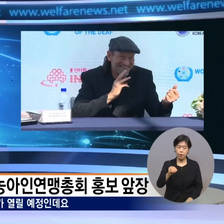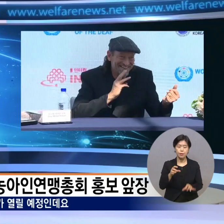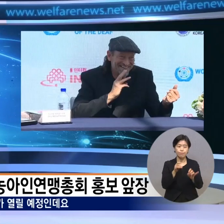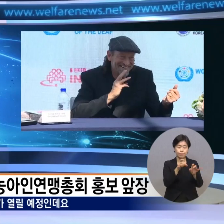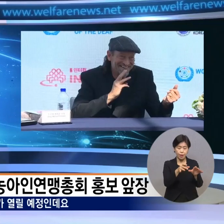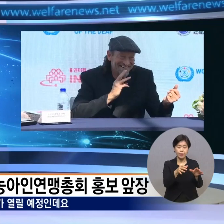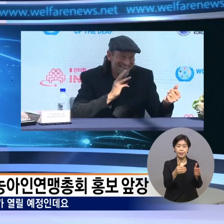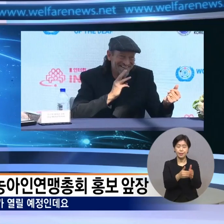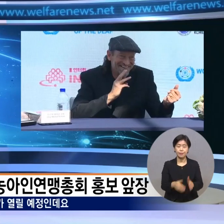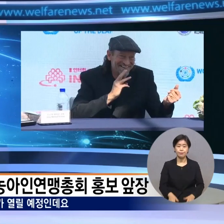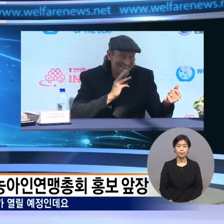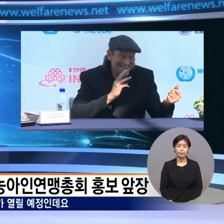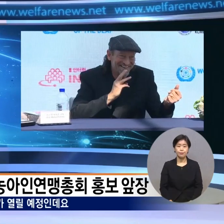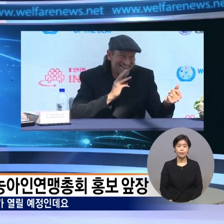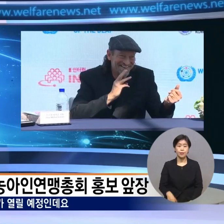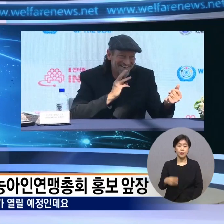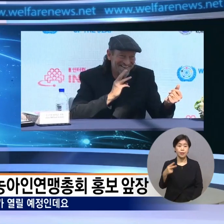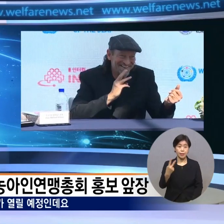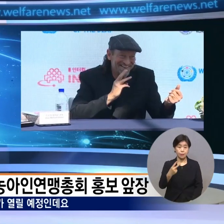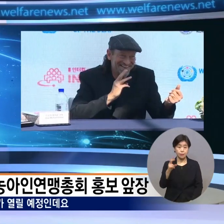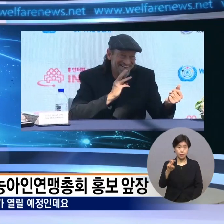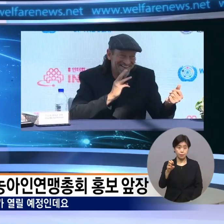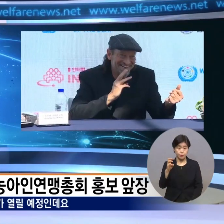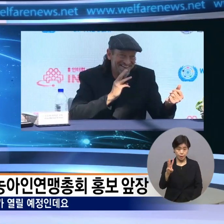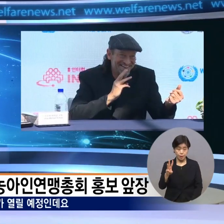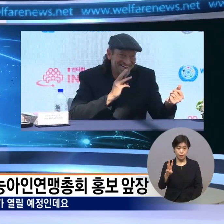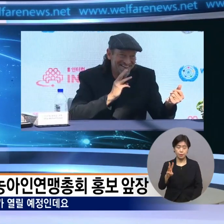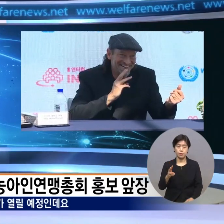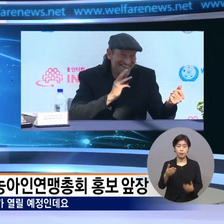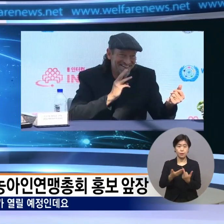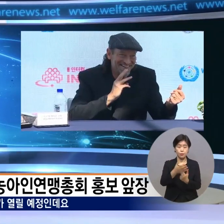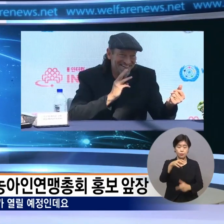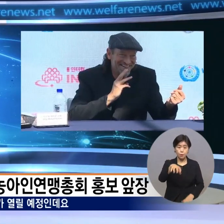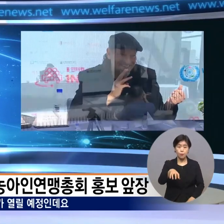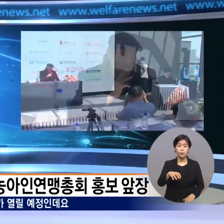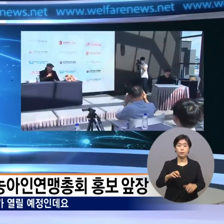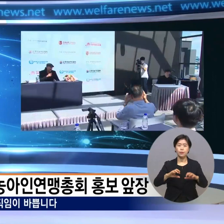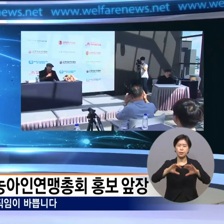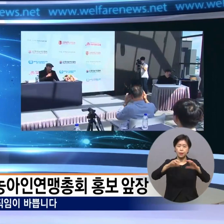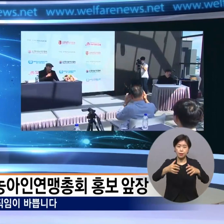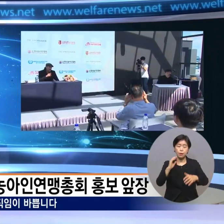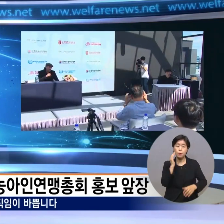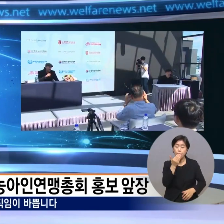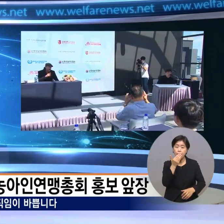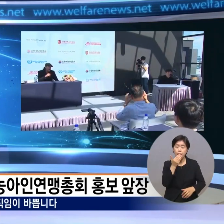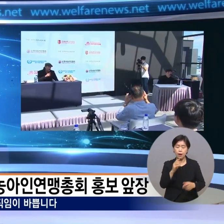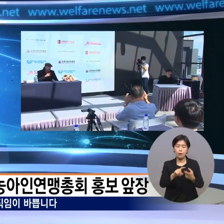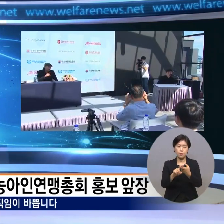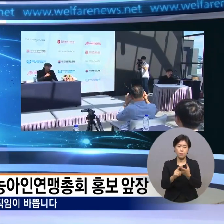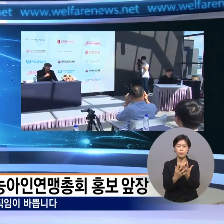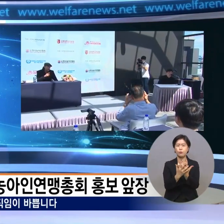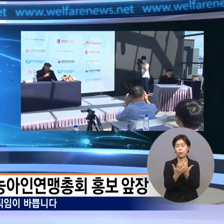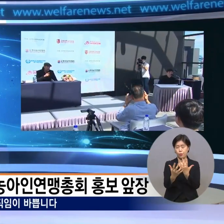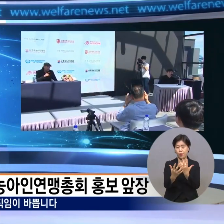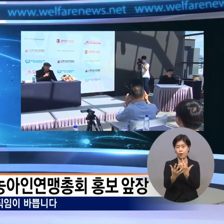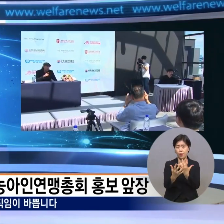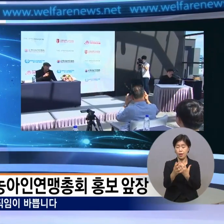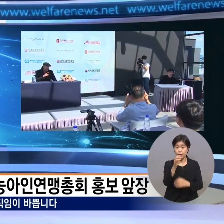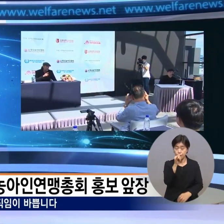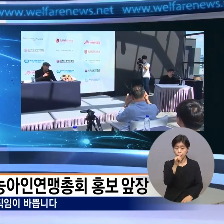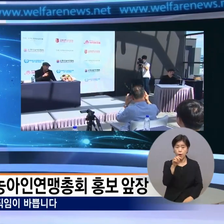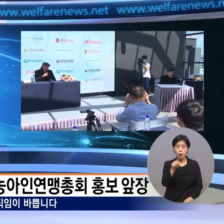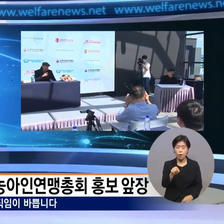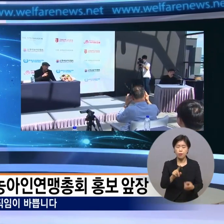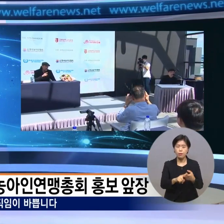2023년 제주에서 세계 농아인 연맹 총회가 열릴 예정인데요. 총회 개최와 그 의미를 알리기 위한